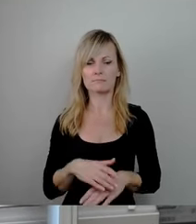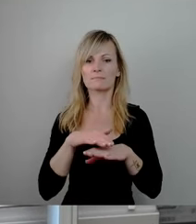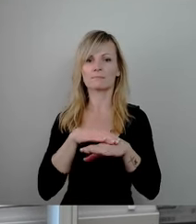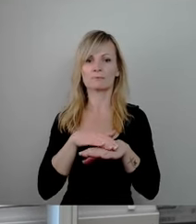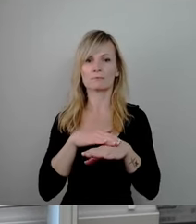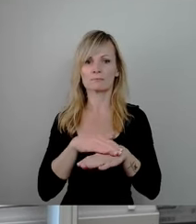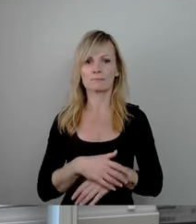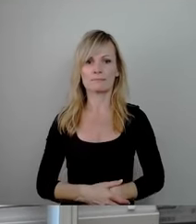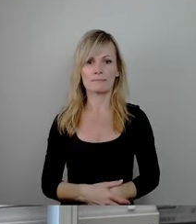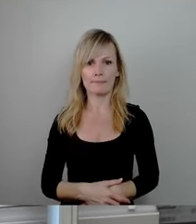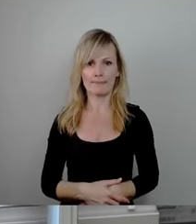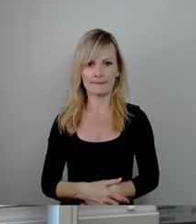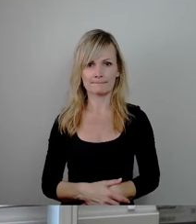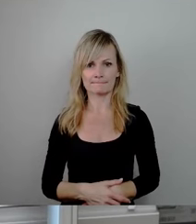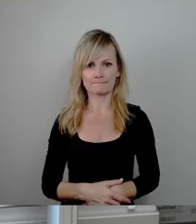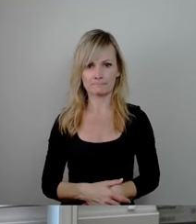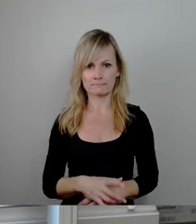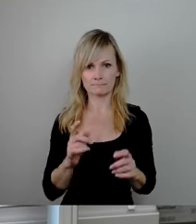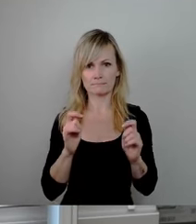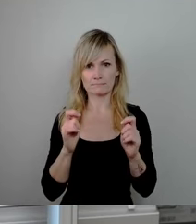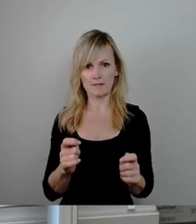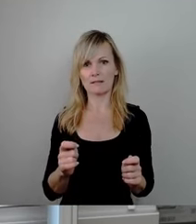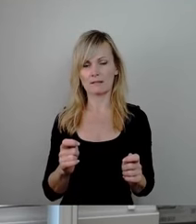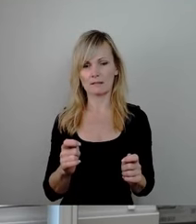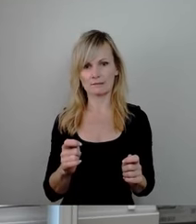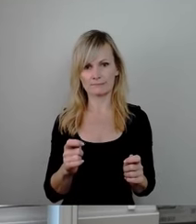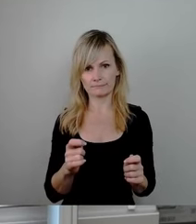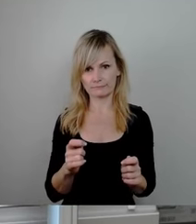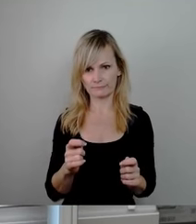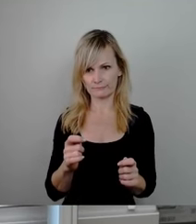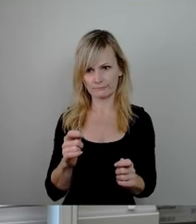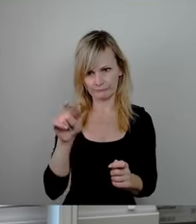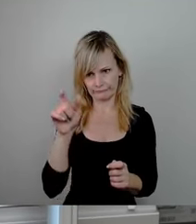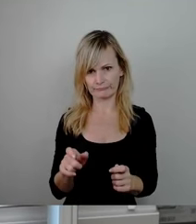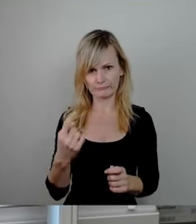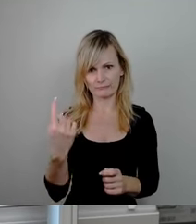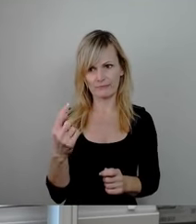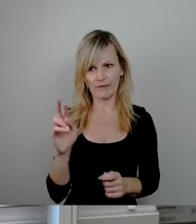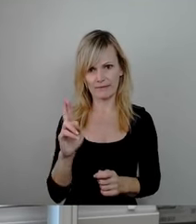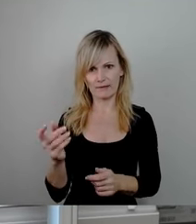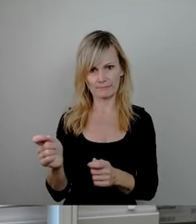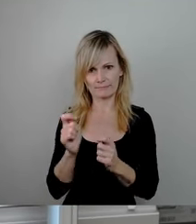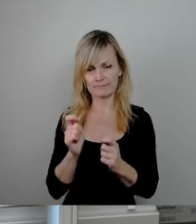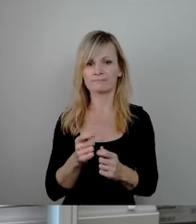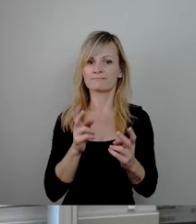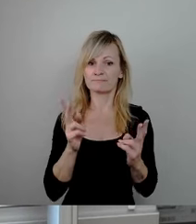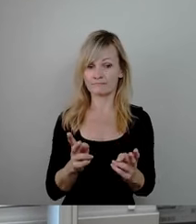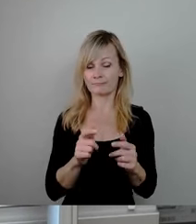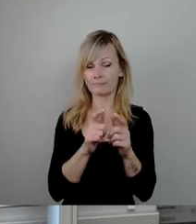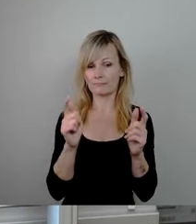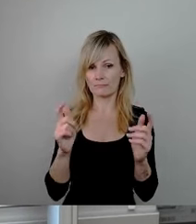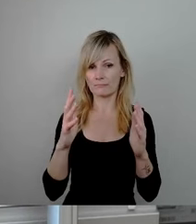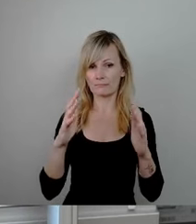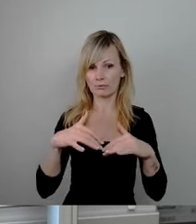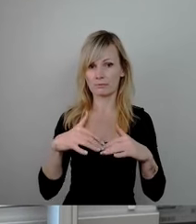dass Sie mich besinnen. Also den Antragstellern des Eilantrags ist es natürlich zuzugeben, dass in der Tat die eingestürzte Brücke eine neue